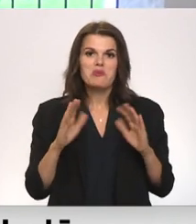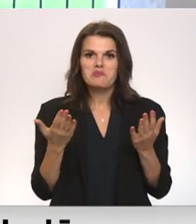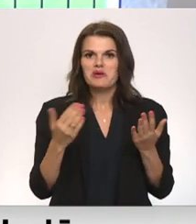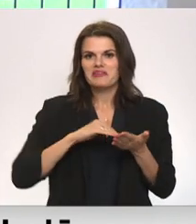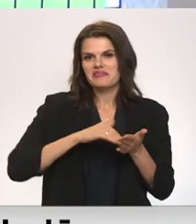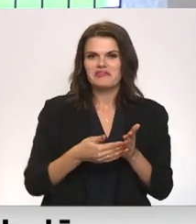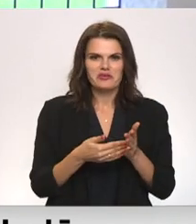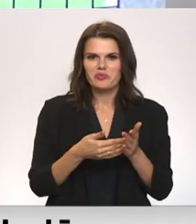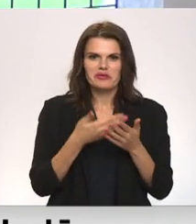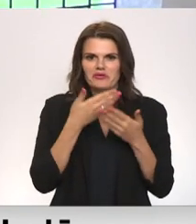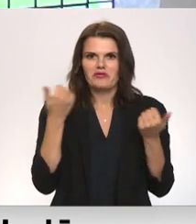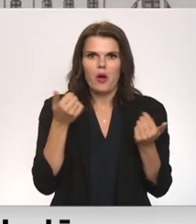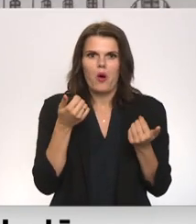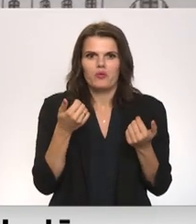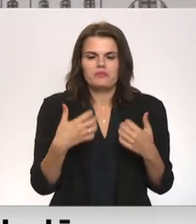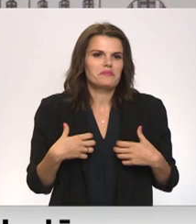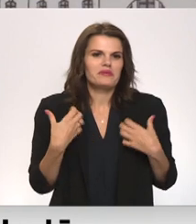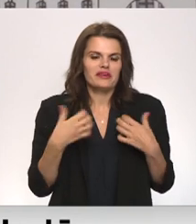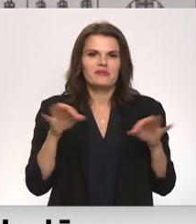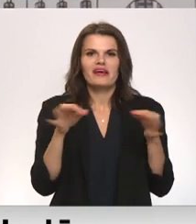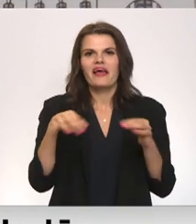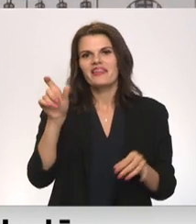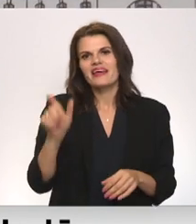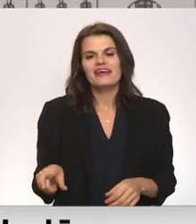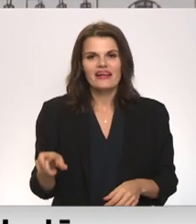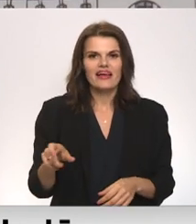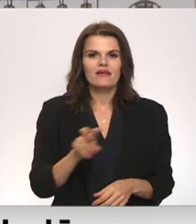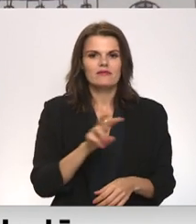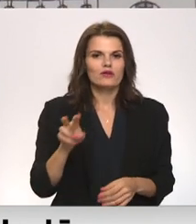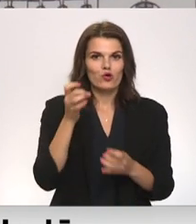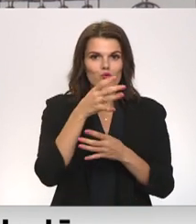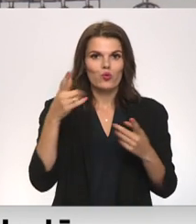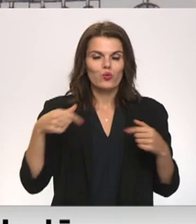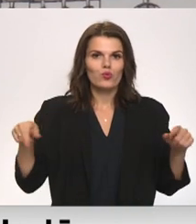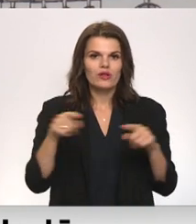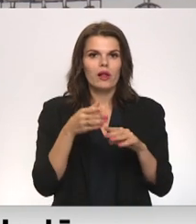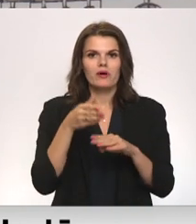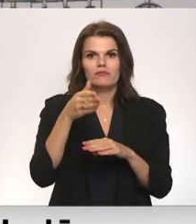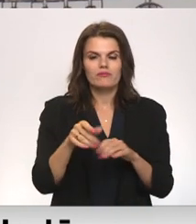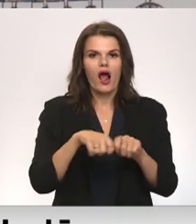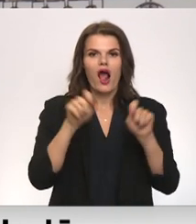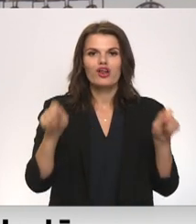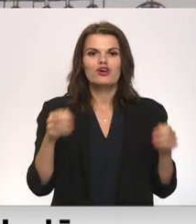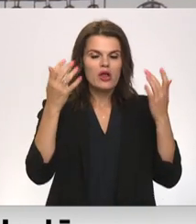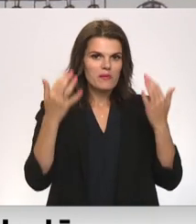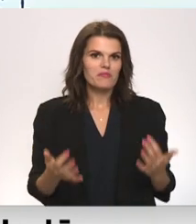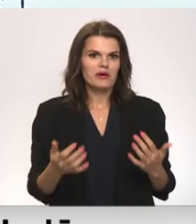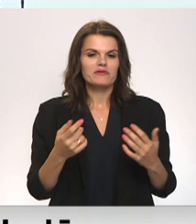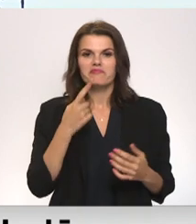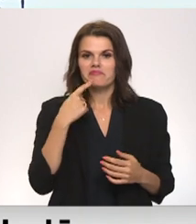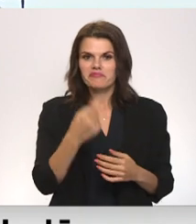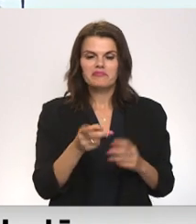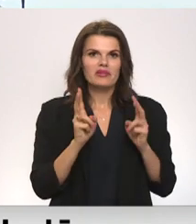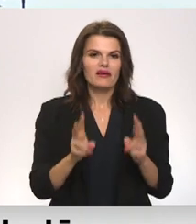situācija nesot bezcerīga. Dirģentsīns Teterovskis, kurš kultūra taupā viesojies atklāšanas pasākumā, RTV